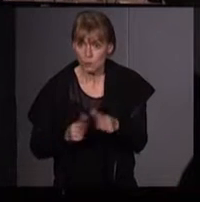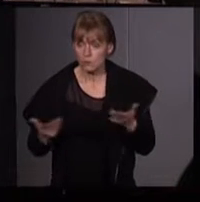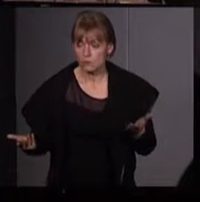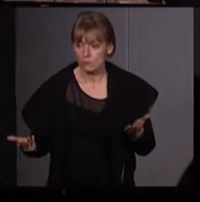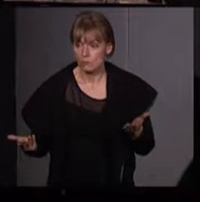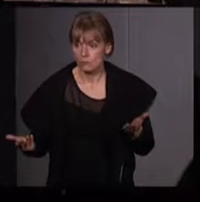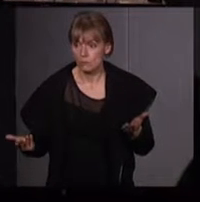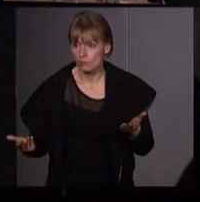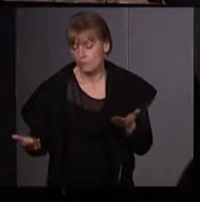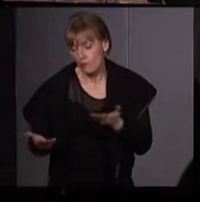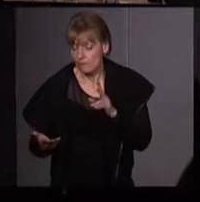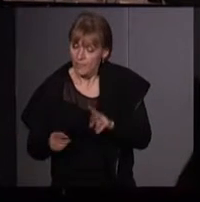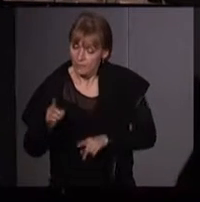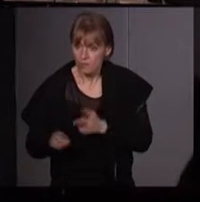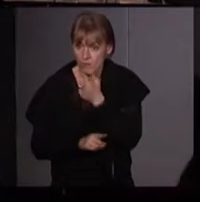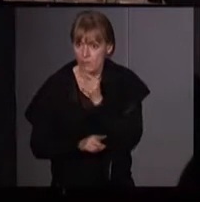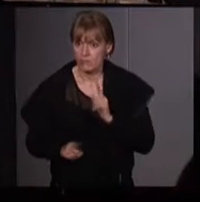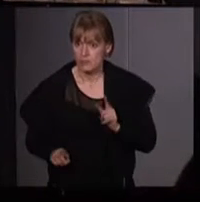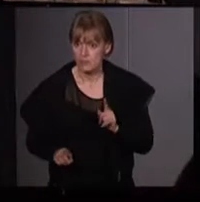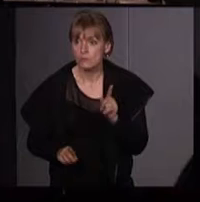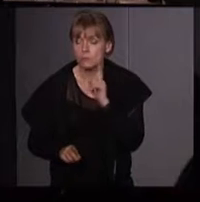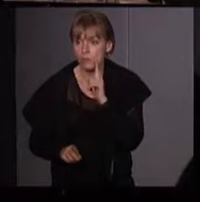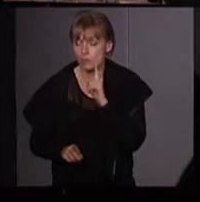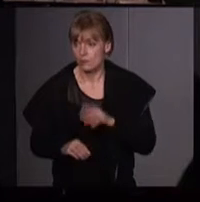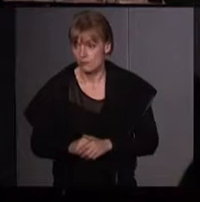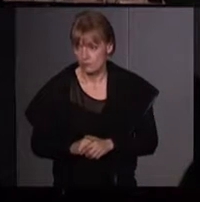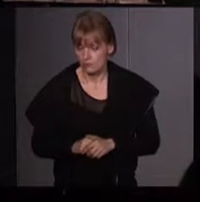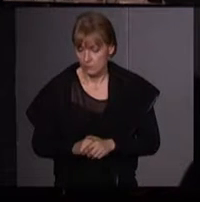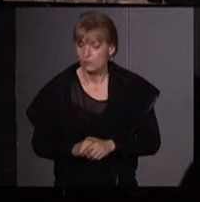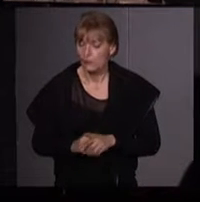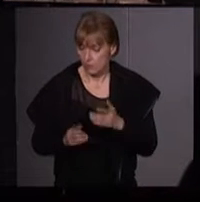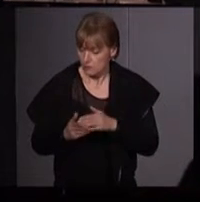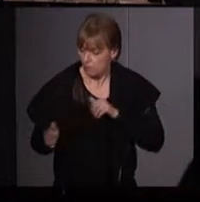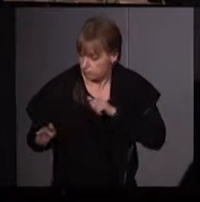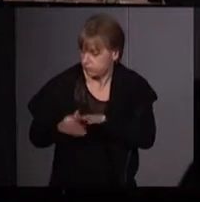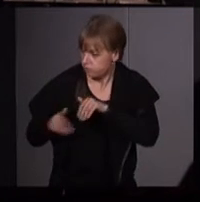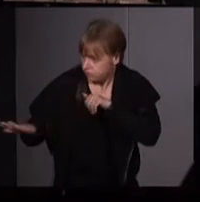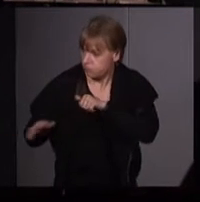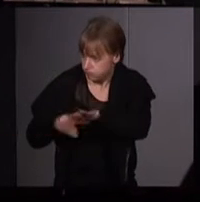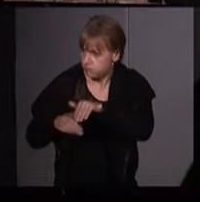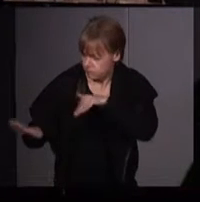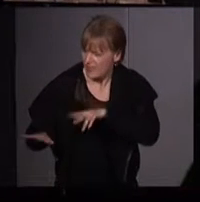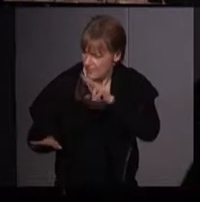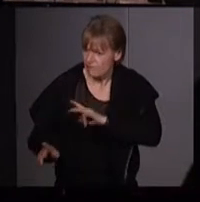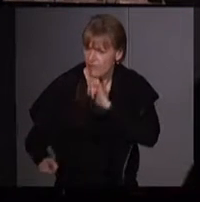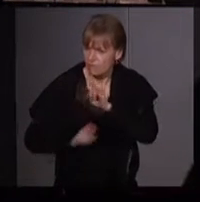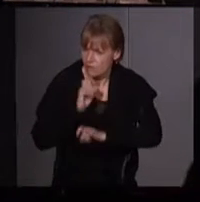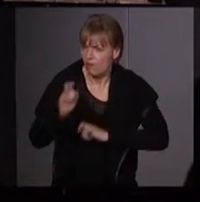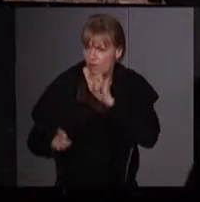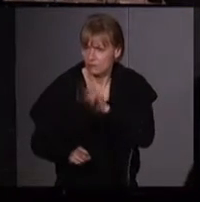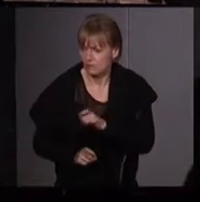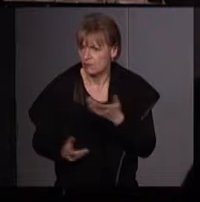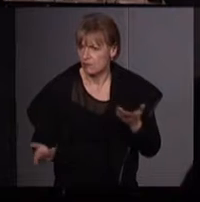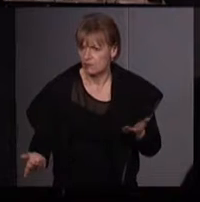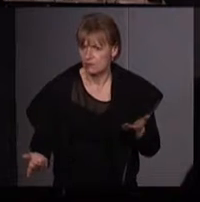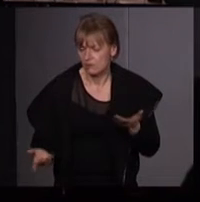n'étaient pas toujours faciles, d'ailleurs, puisqu'il y a eu de nombreuses évictions et souvent très brutales. Donc, à un